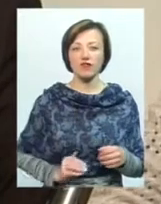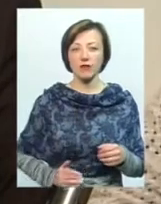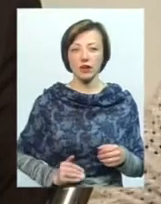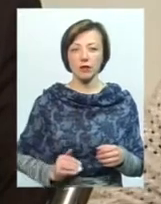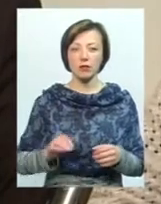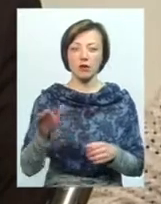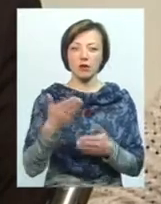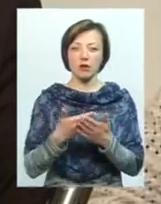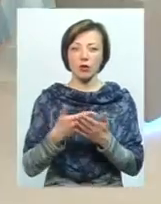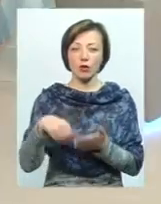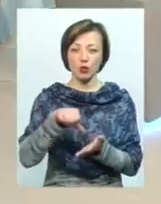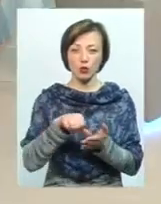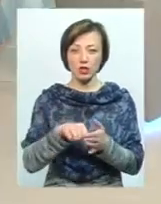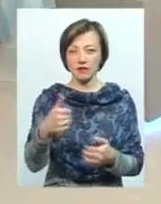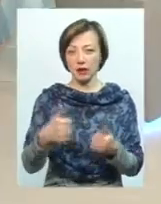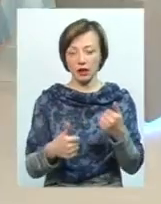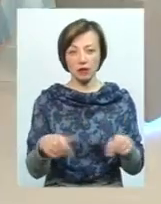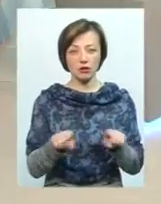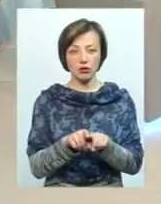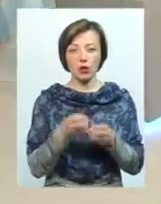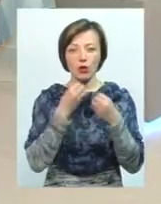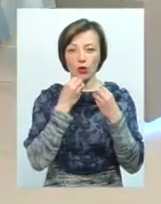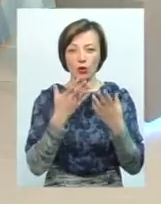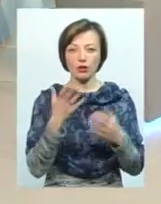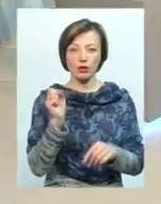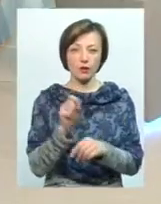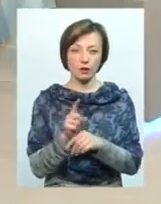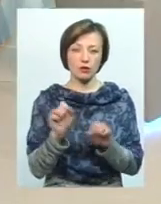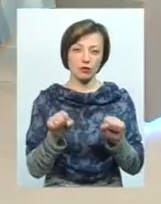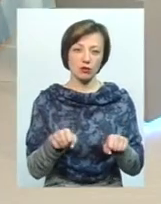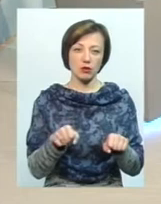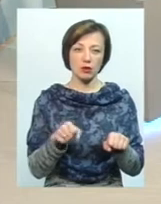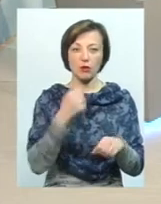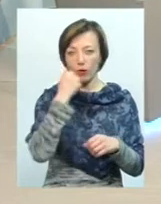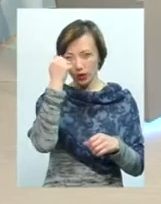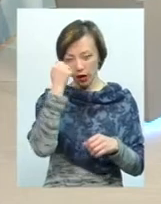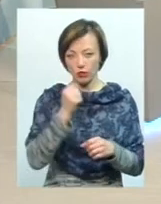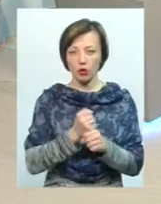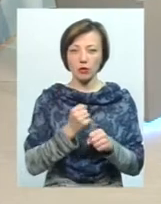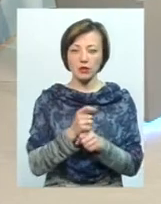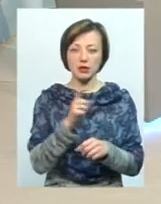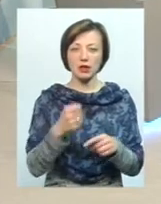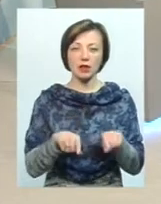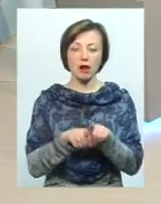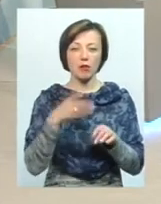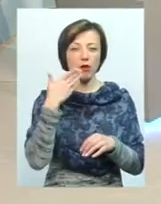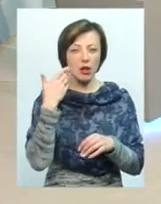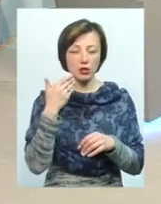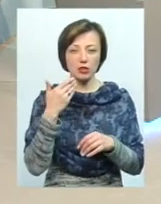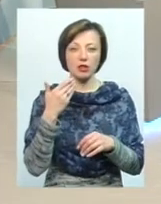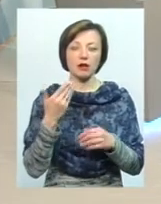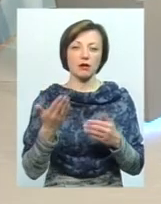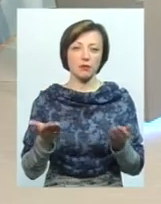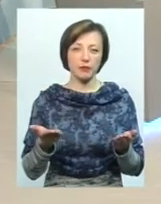чи брали вони в тендерах. Це також дуже хороша функція, от можна тільки подякувати за таке полегшення, тому що